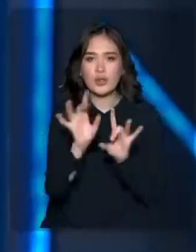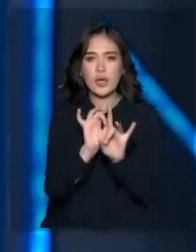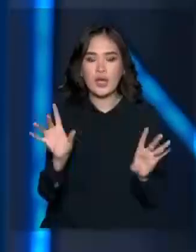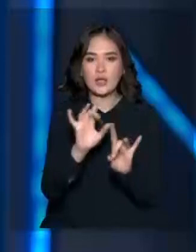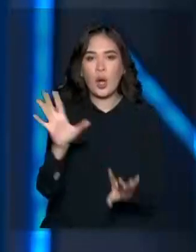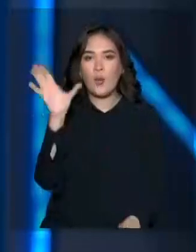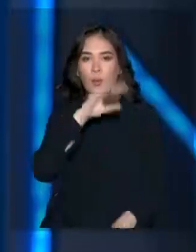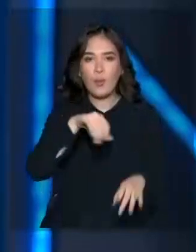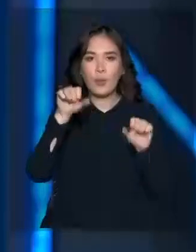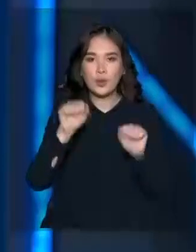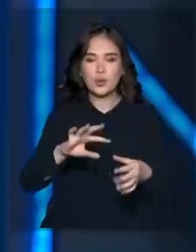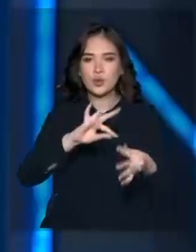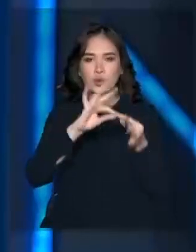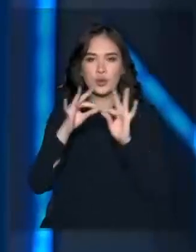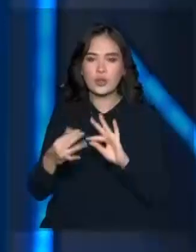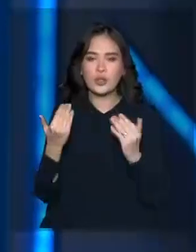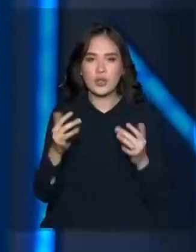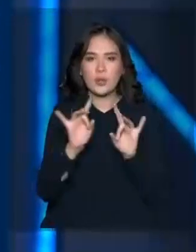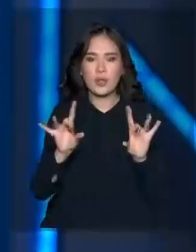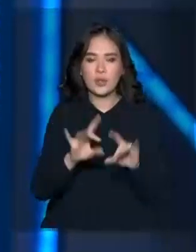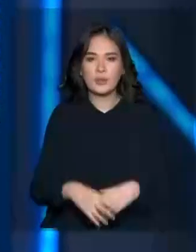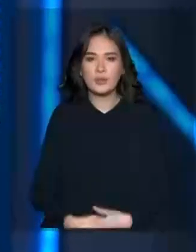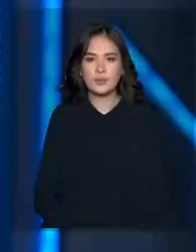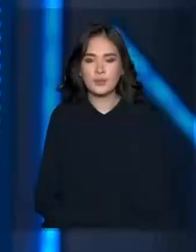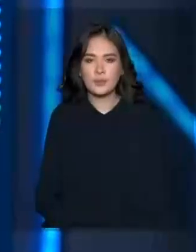болатын көрсеткен толғырақ тілші бені материалында.